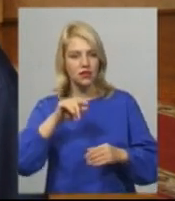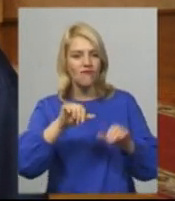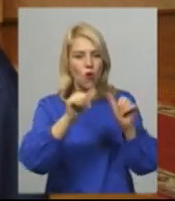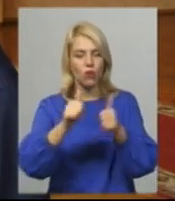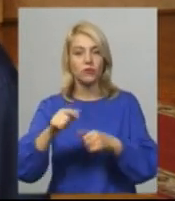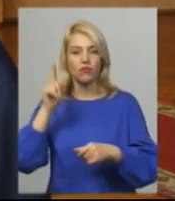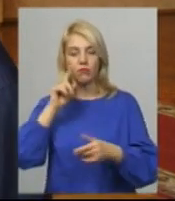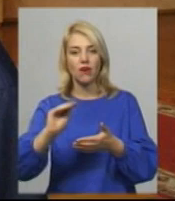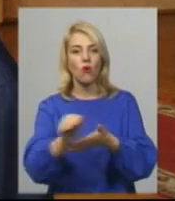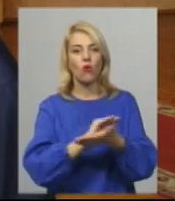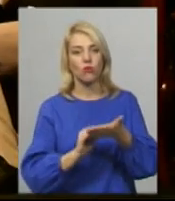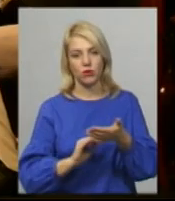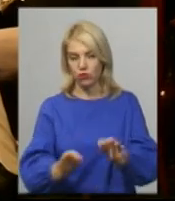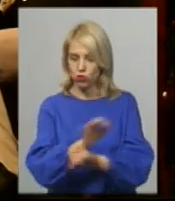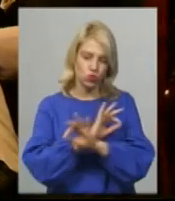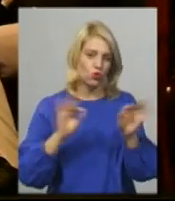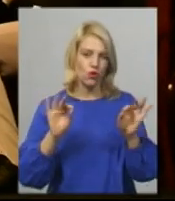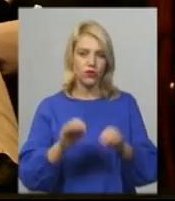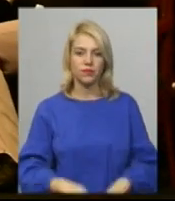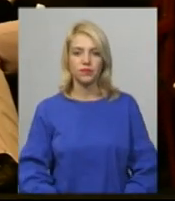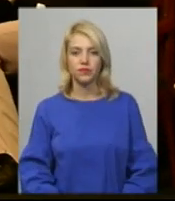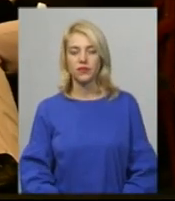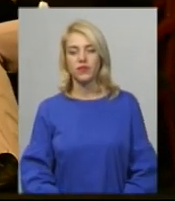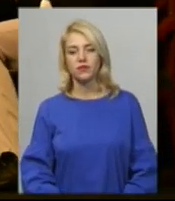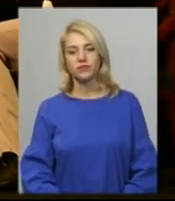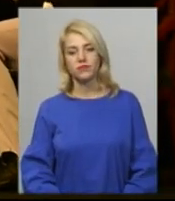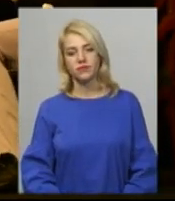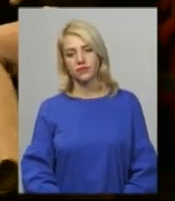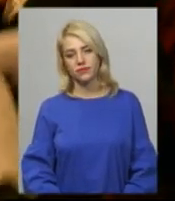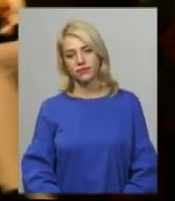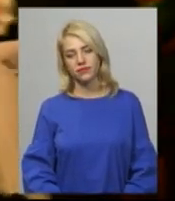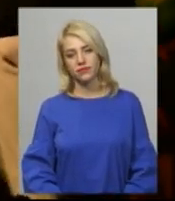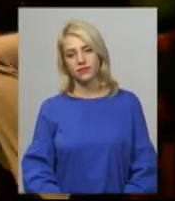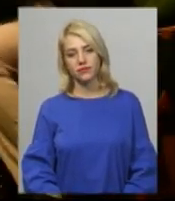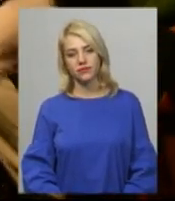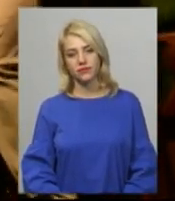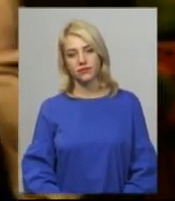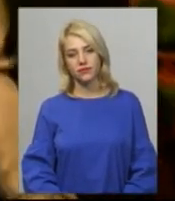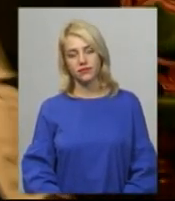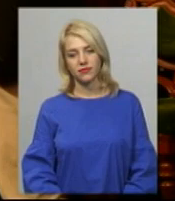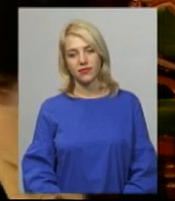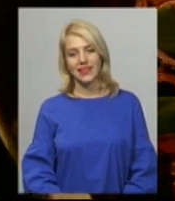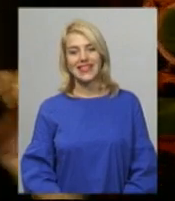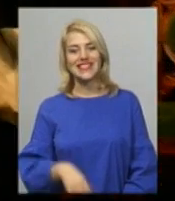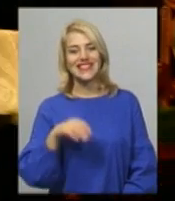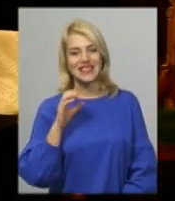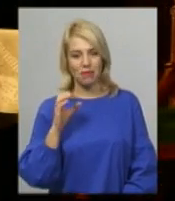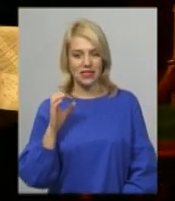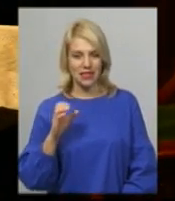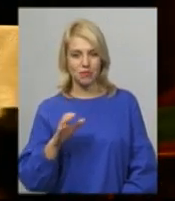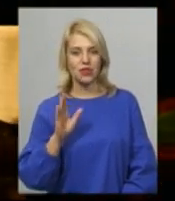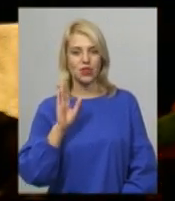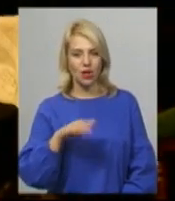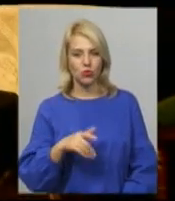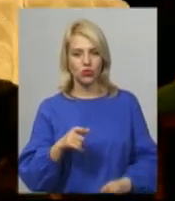виписувати чудово. Лучки наші! Степана, Степанович, будьте бачливі,